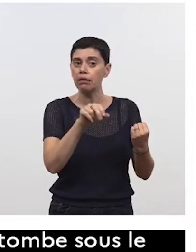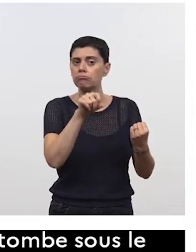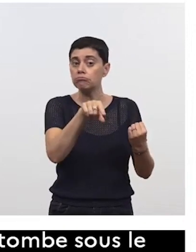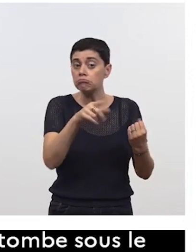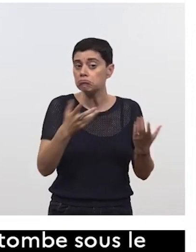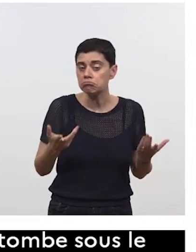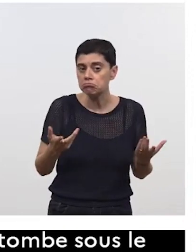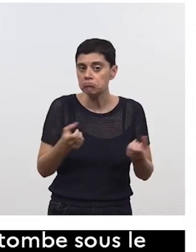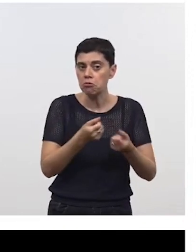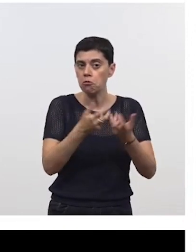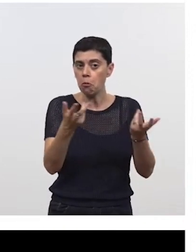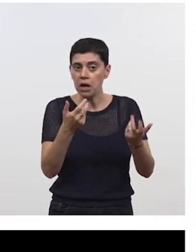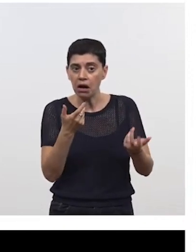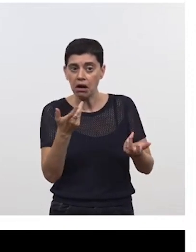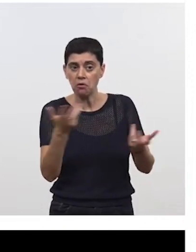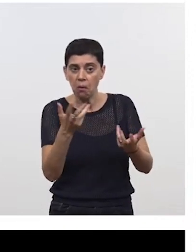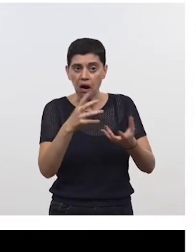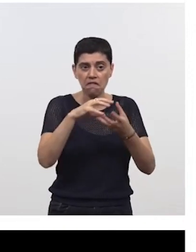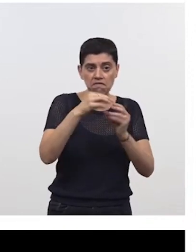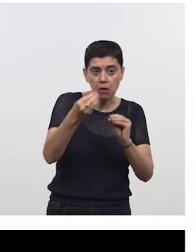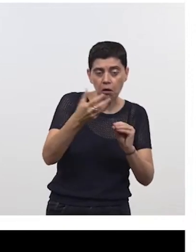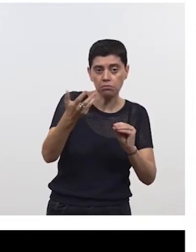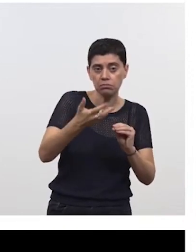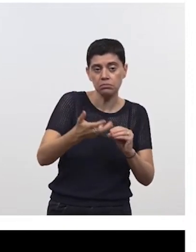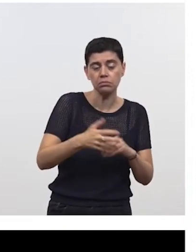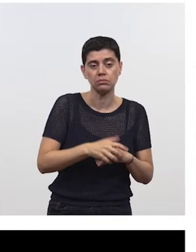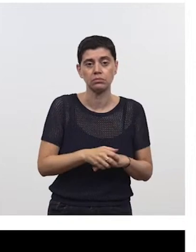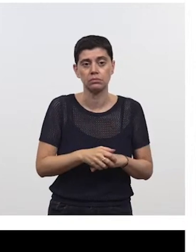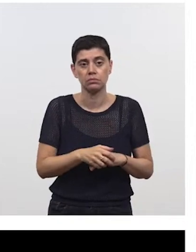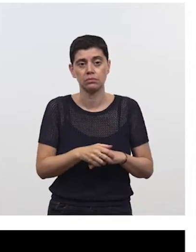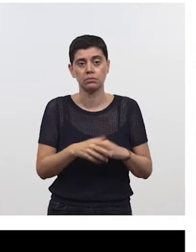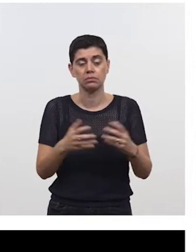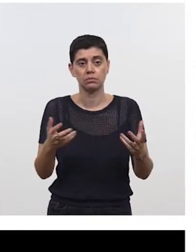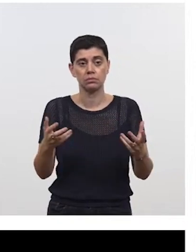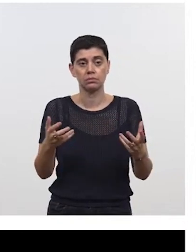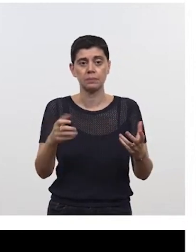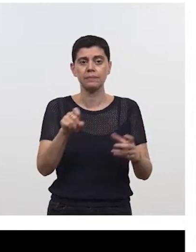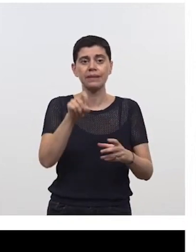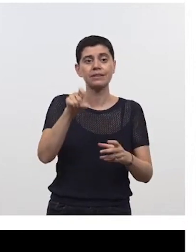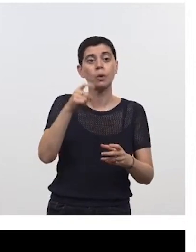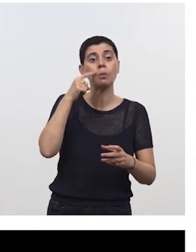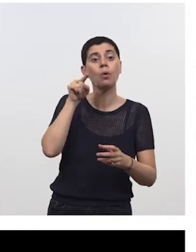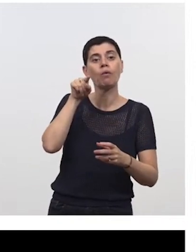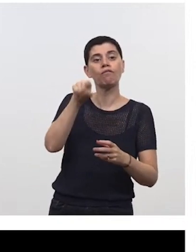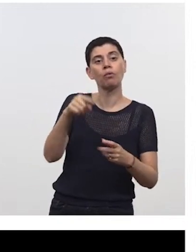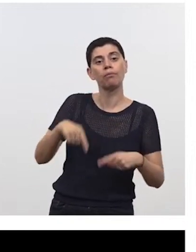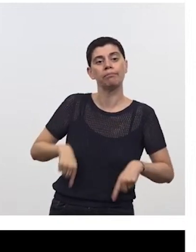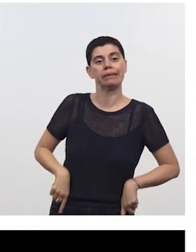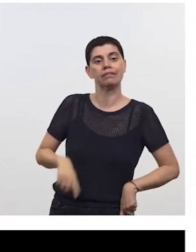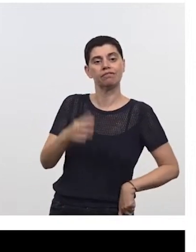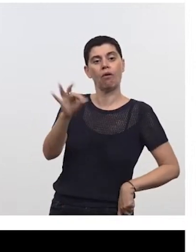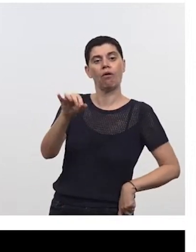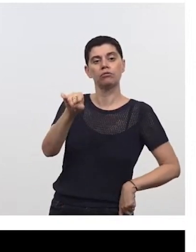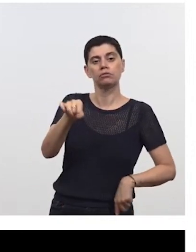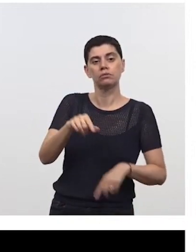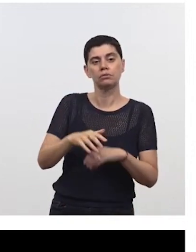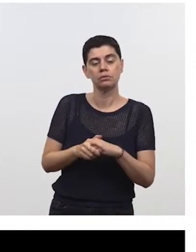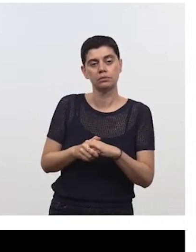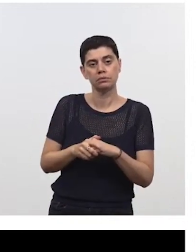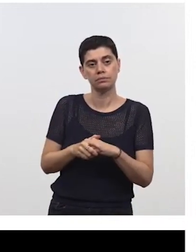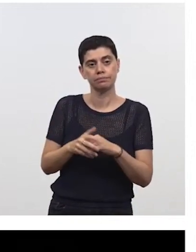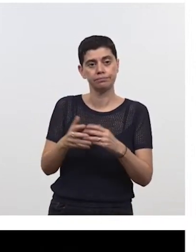piliers, quelle nature, est-ce qu'il déjà des indications ? Une question pour vous, M. Pistorius, est-ce qu'il y a,